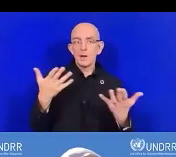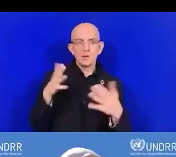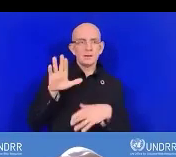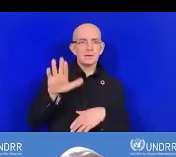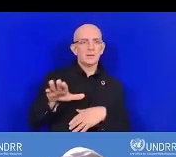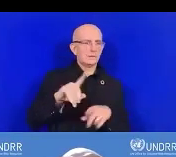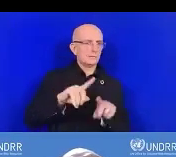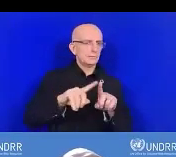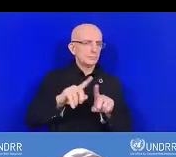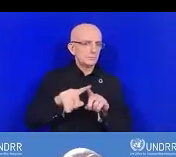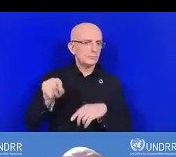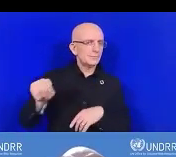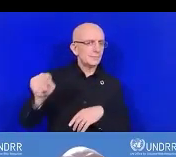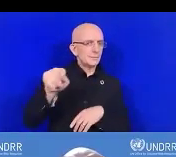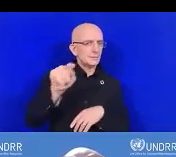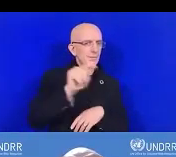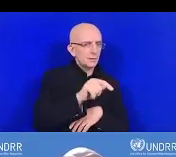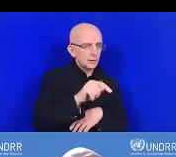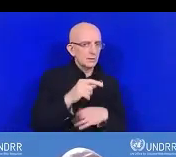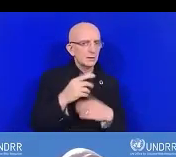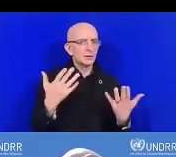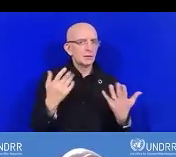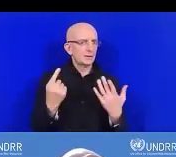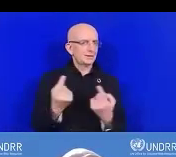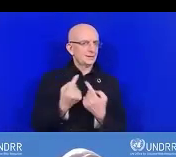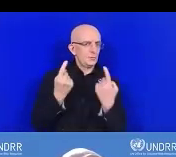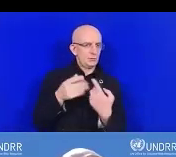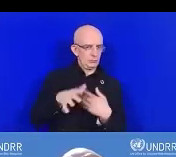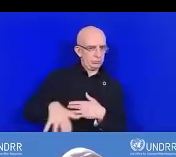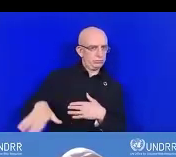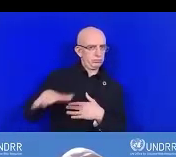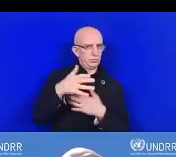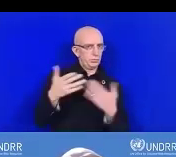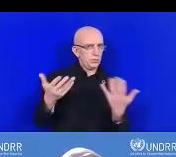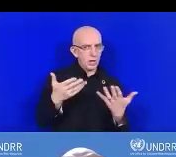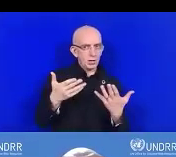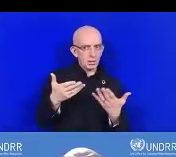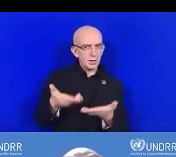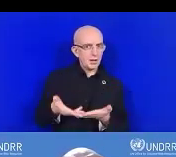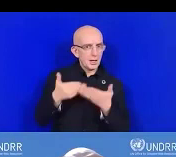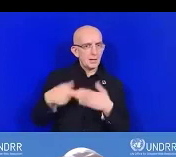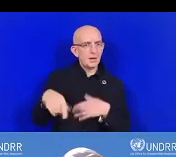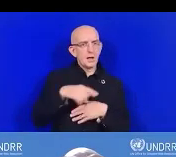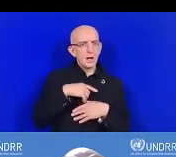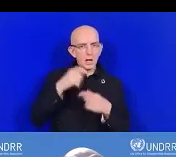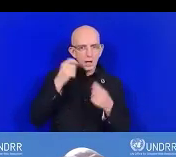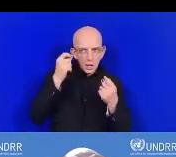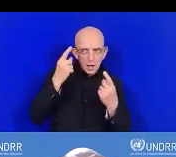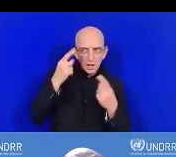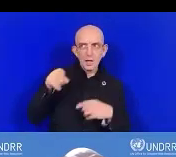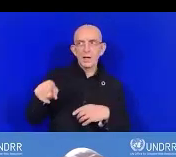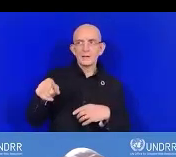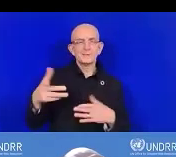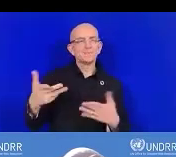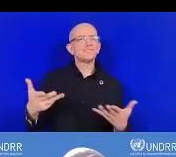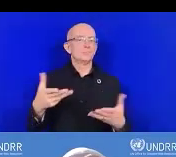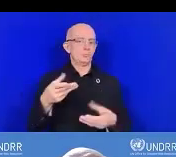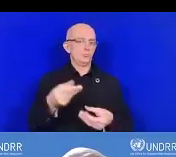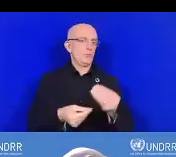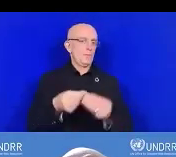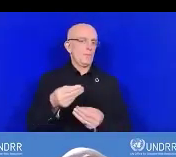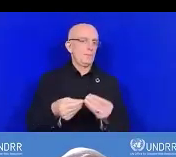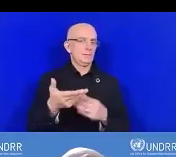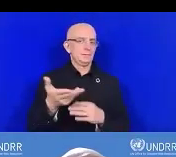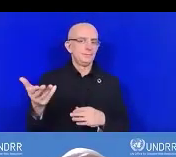situation. Ça nous permet de comprendre que voici un domaine, un écart qui doit être abordé. Comme nous